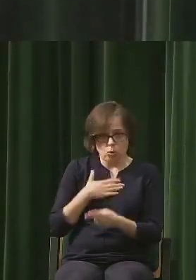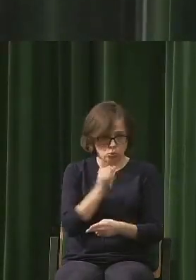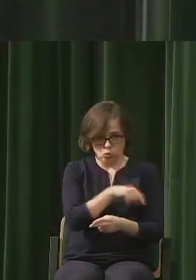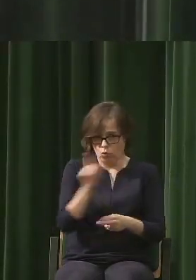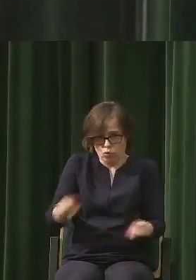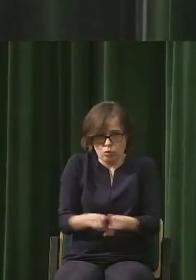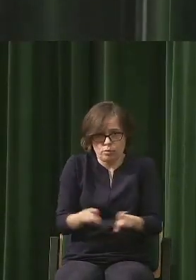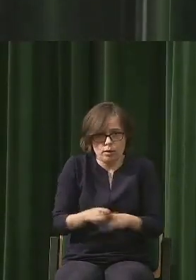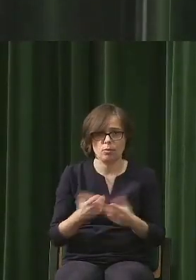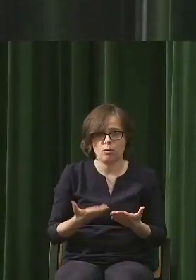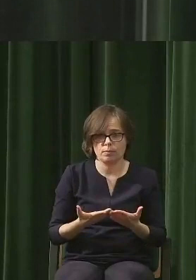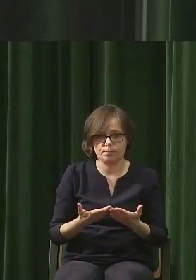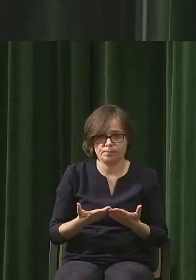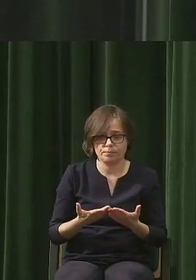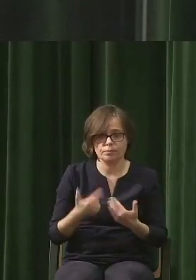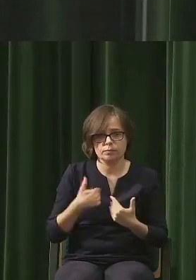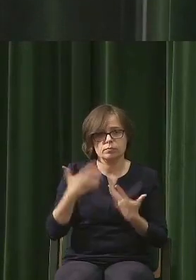powiedzenie